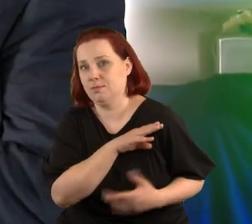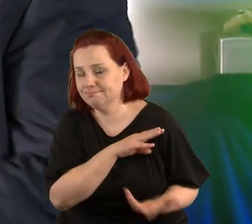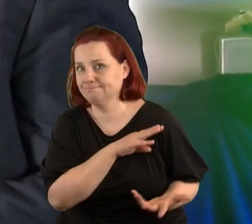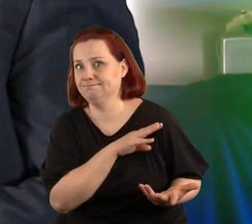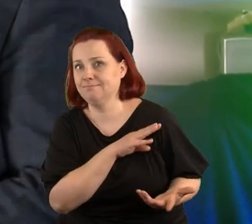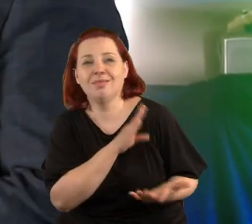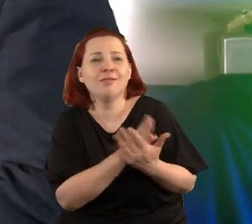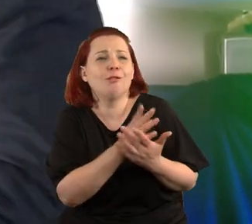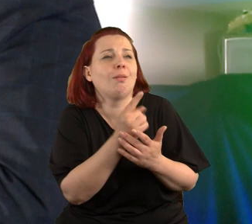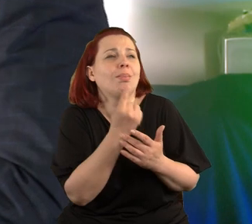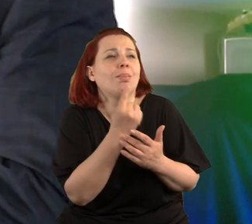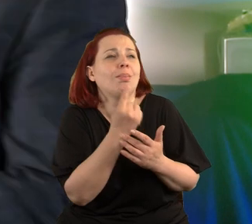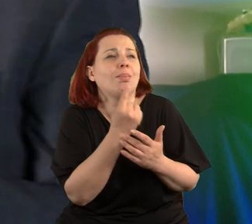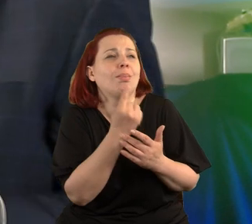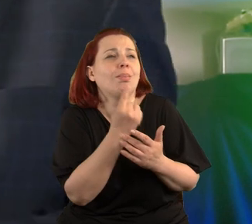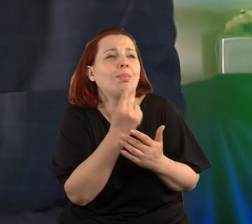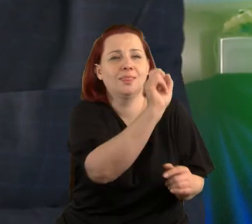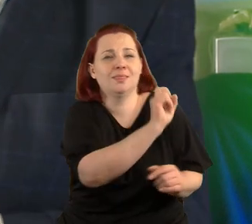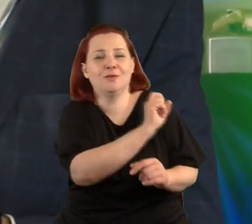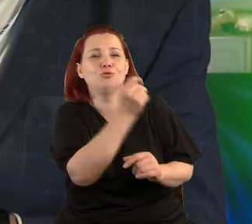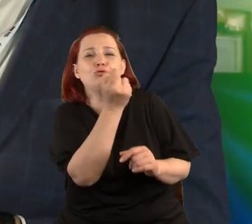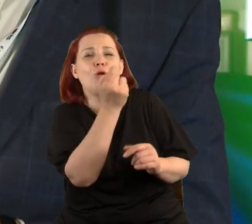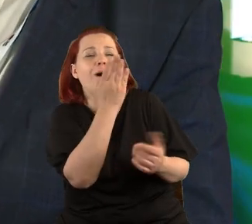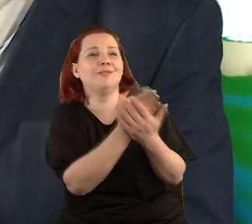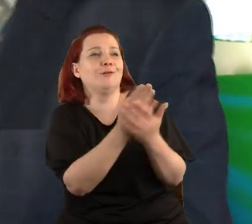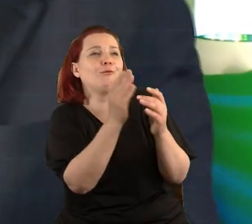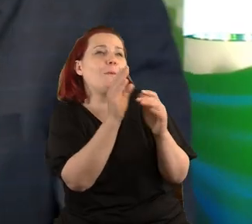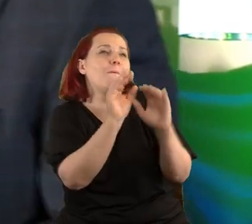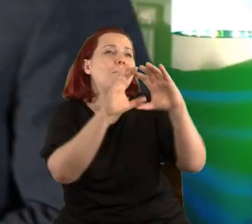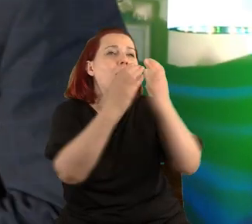liznąwszy ledwo mało znaczącej planety.